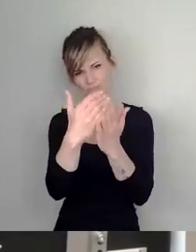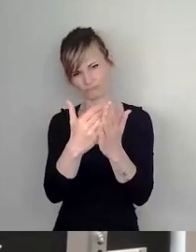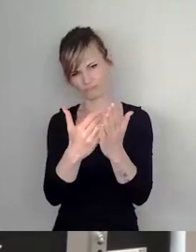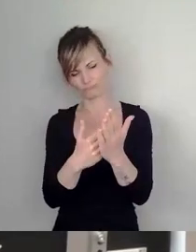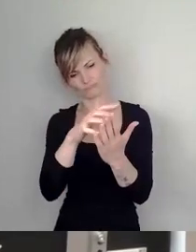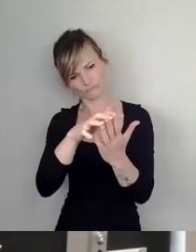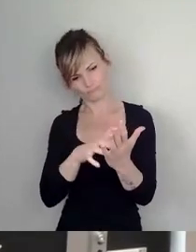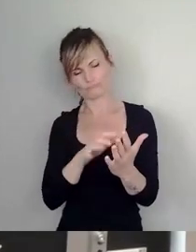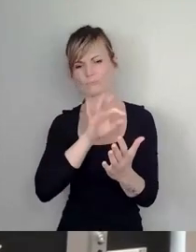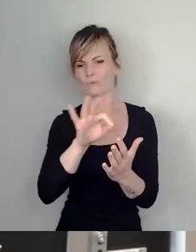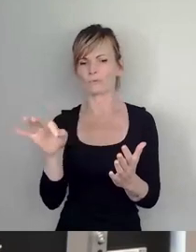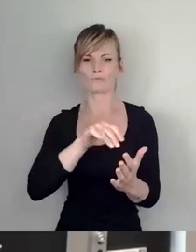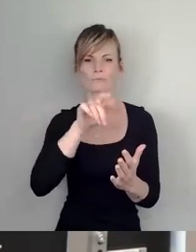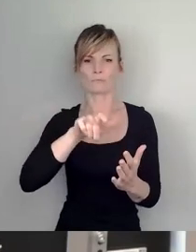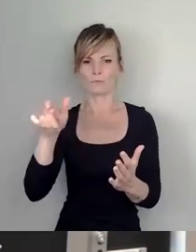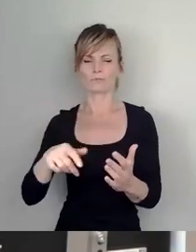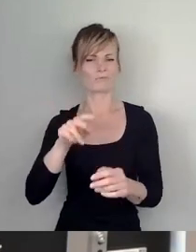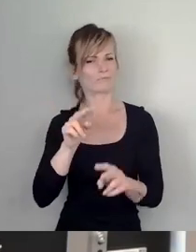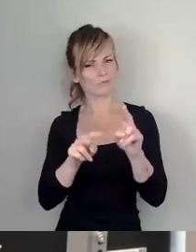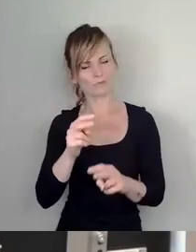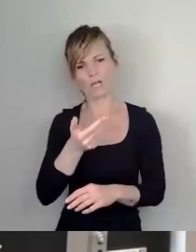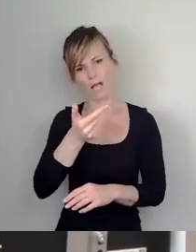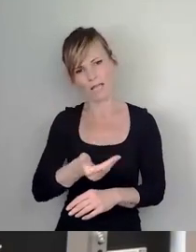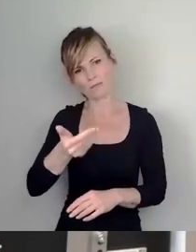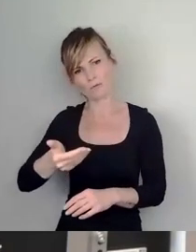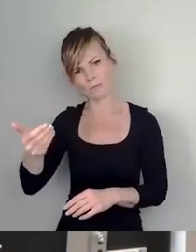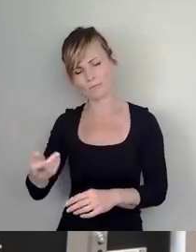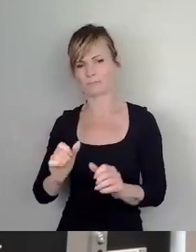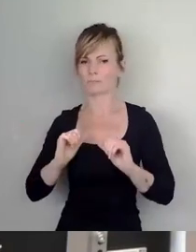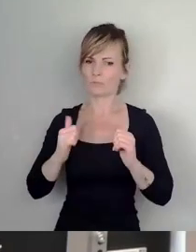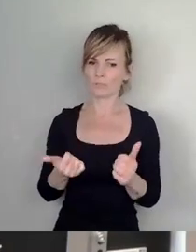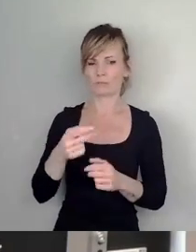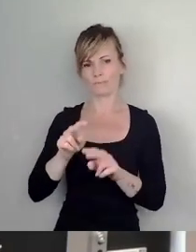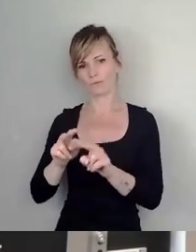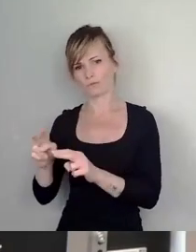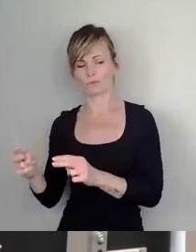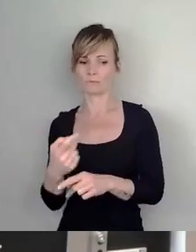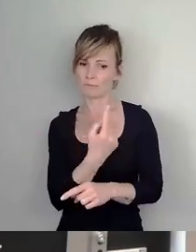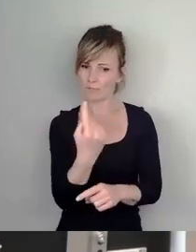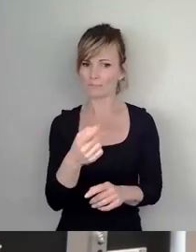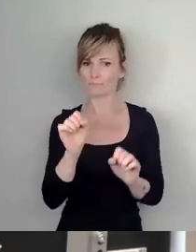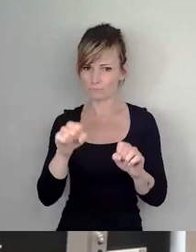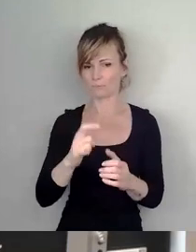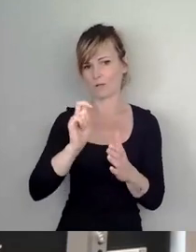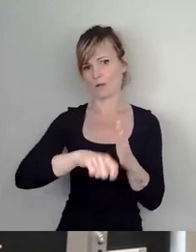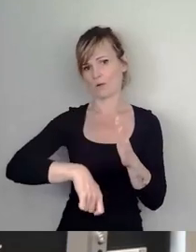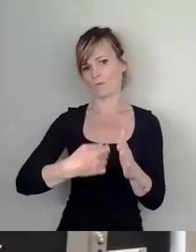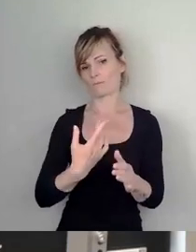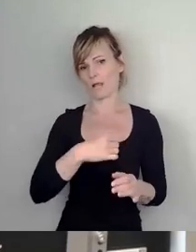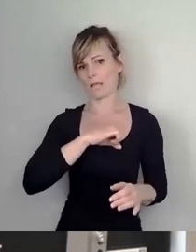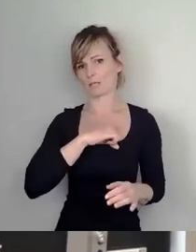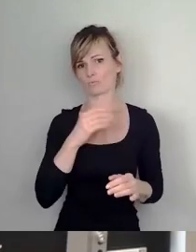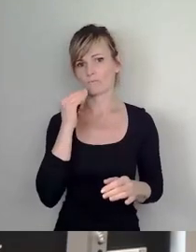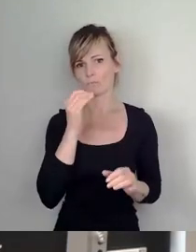Einkommensschichten und verschiedenster Lebenssituationen Angebote machen können, zu Wohneigentum zu gelangen. Da spielen kleingenossenschaftliche Mietmodelle